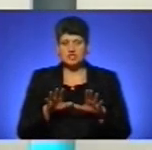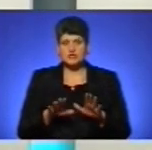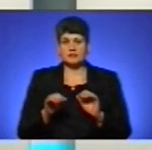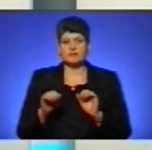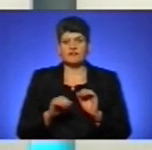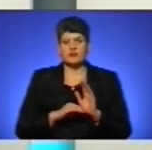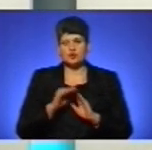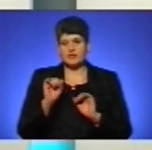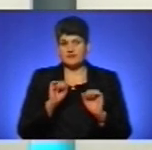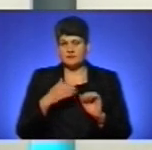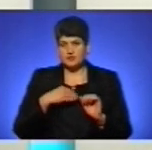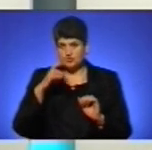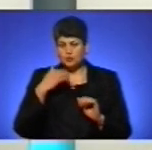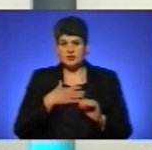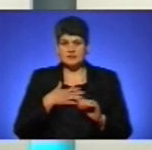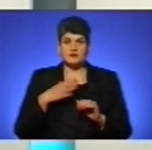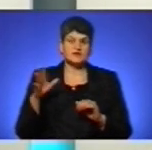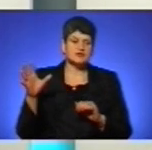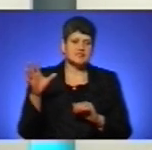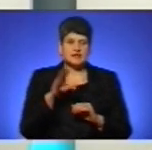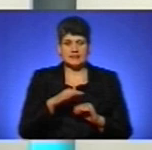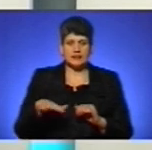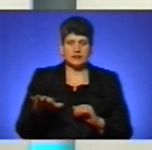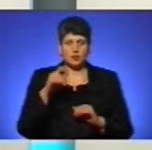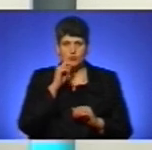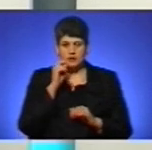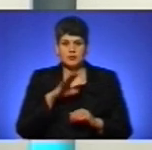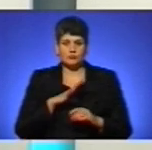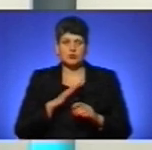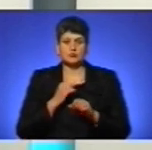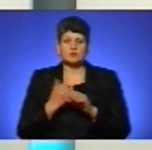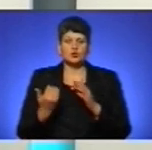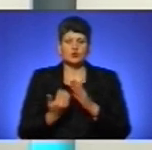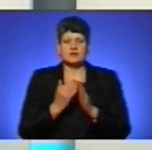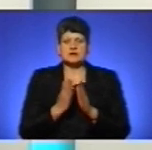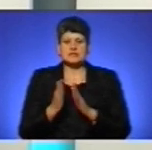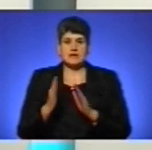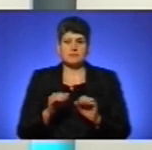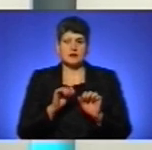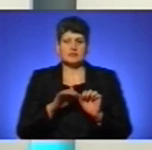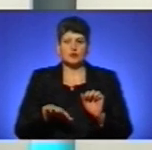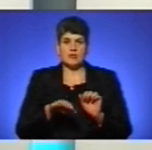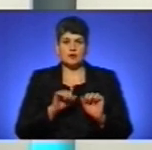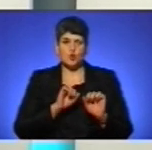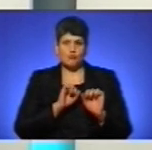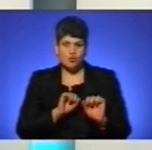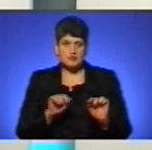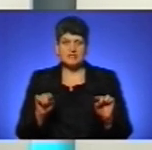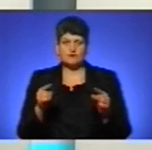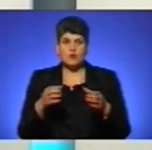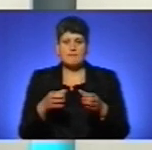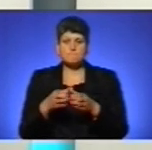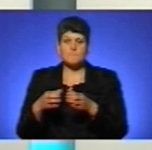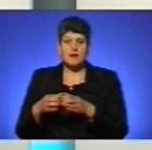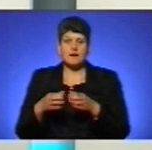держави на всій території України було впроваджено нова система територіальної оборони, а саме створення бригад